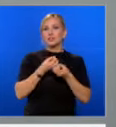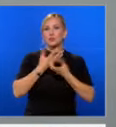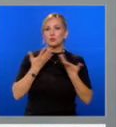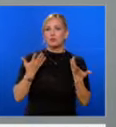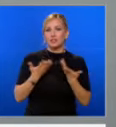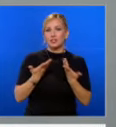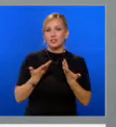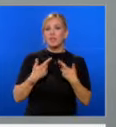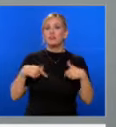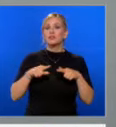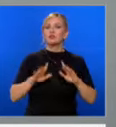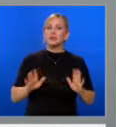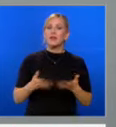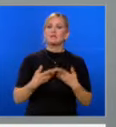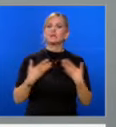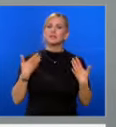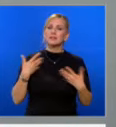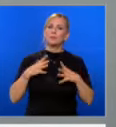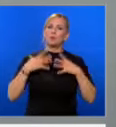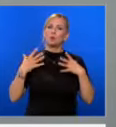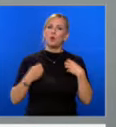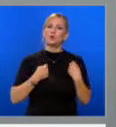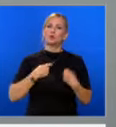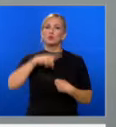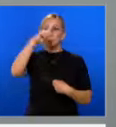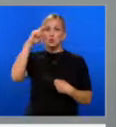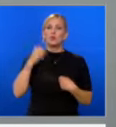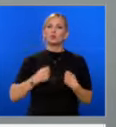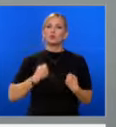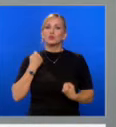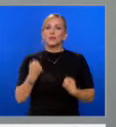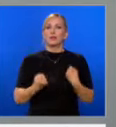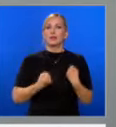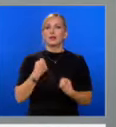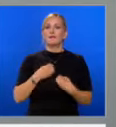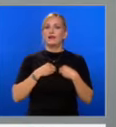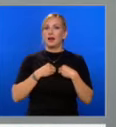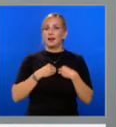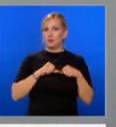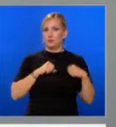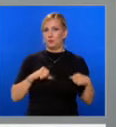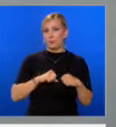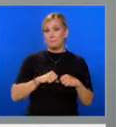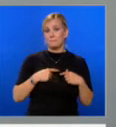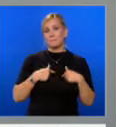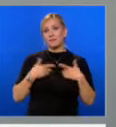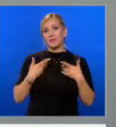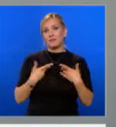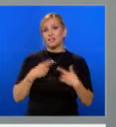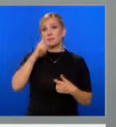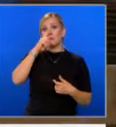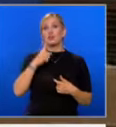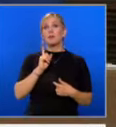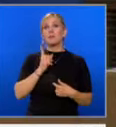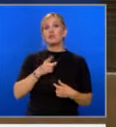нещата, че всичко става с много усилия, труд, вяра и любов. Радвам се и се гордея, че мога да съм